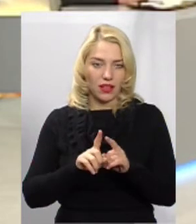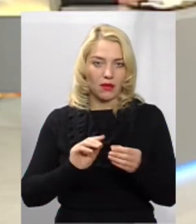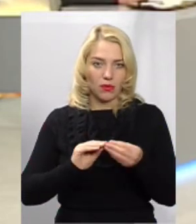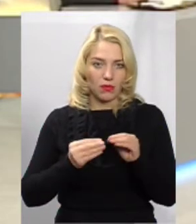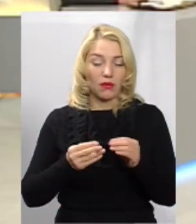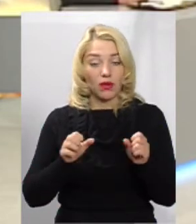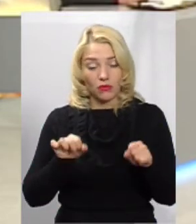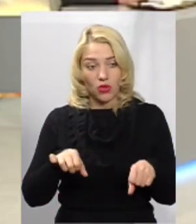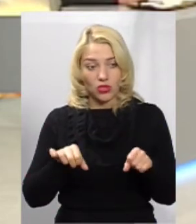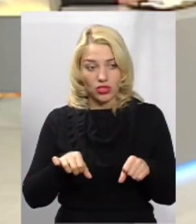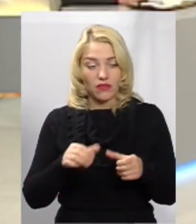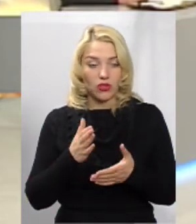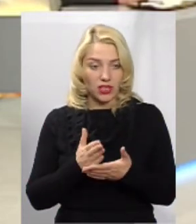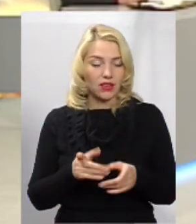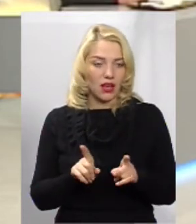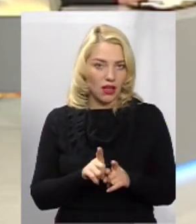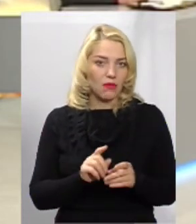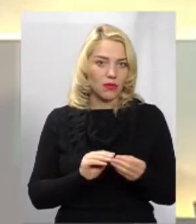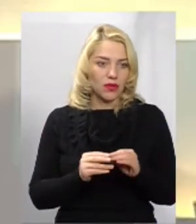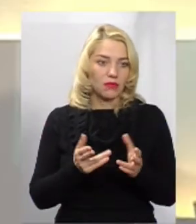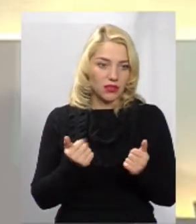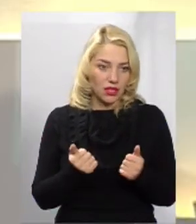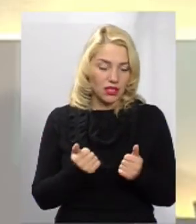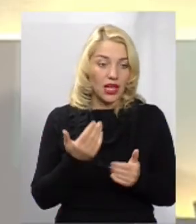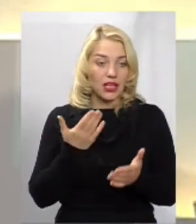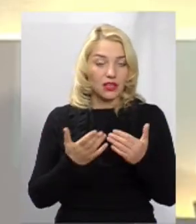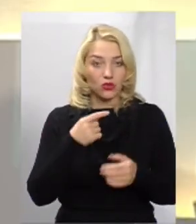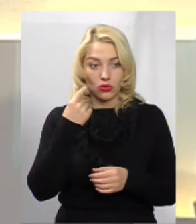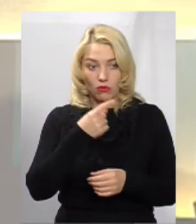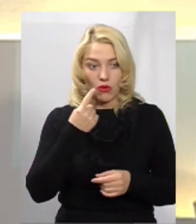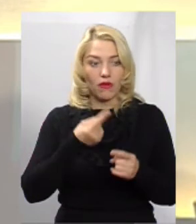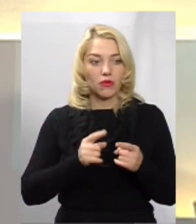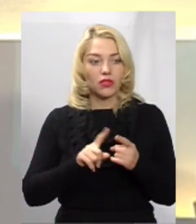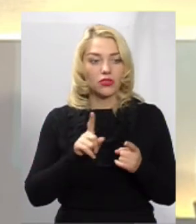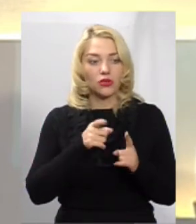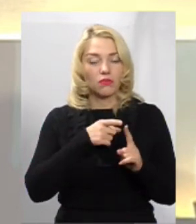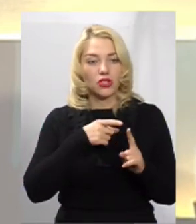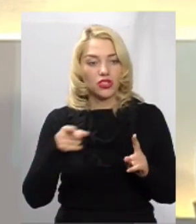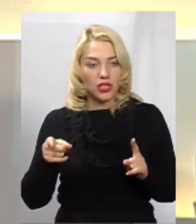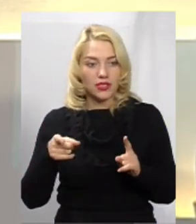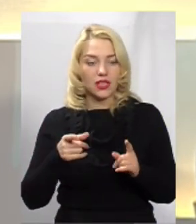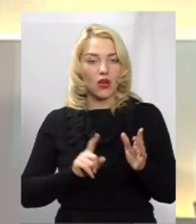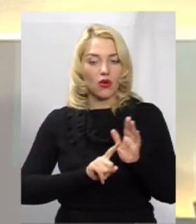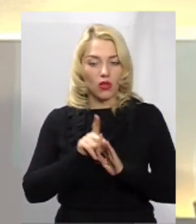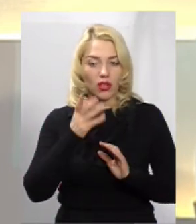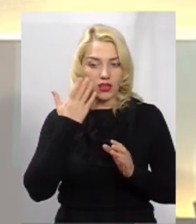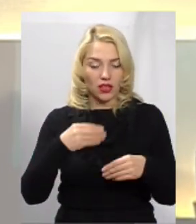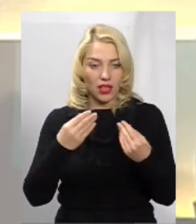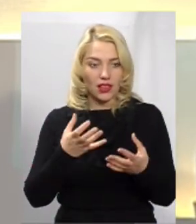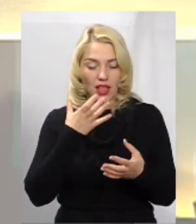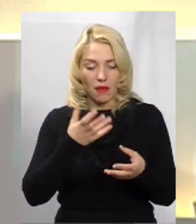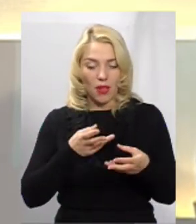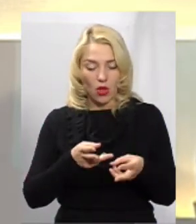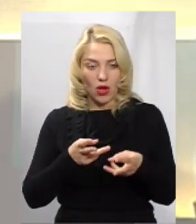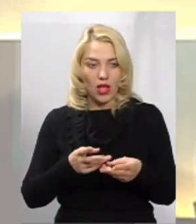Ну, можливо. Просто я кажу, дійсно, є така проблема. Якщо мова про те, що проблеми під час пуску тепла напротязі